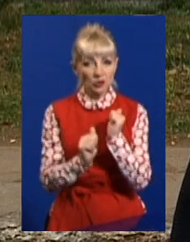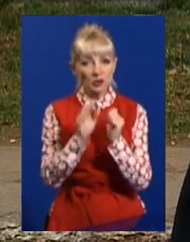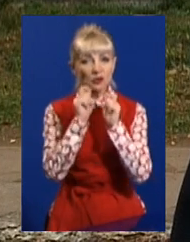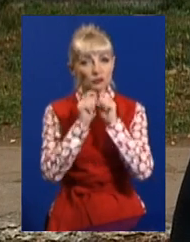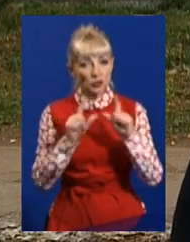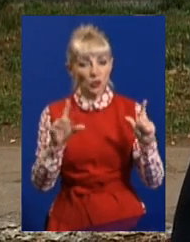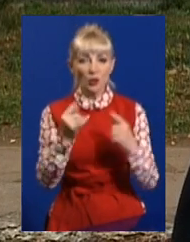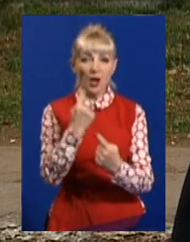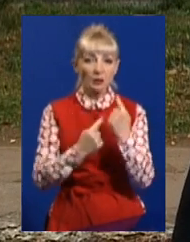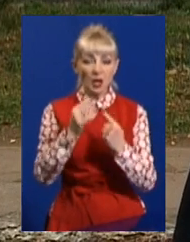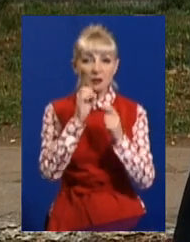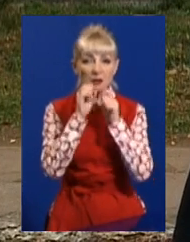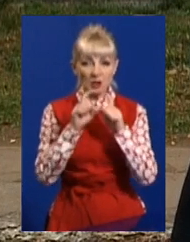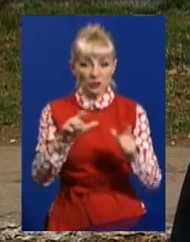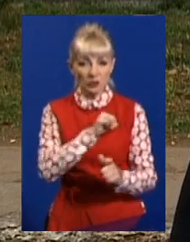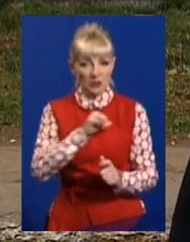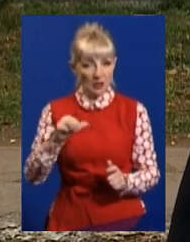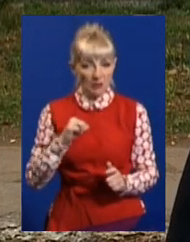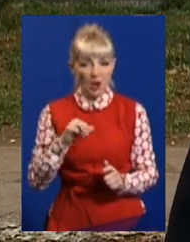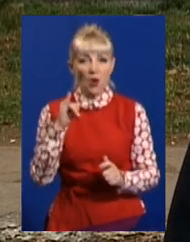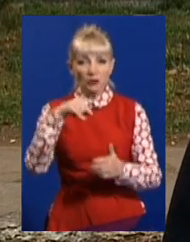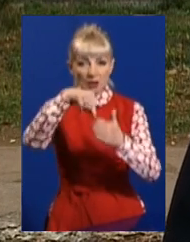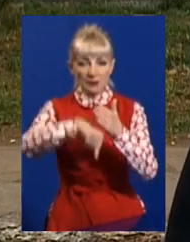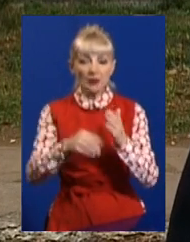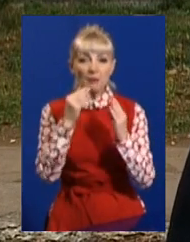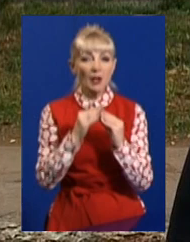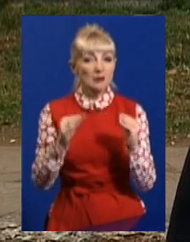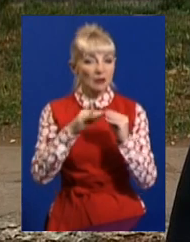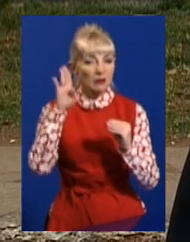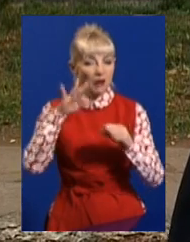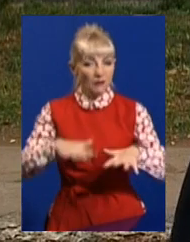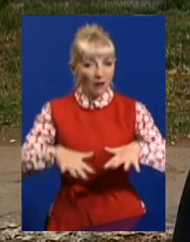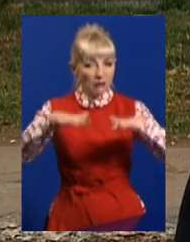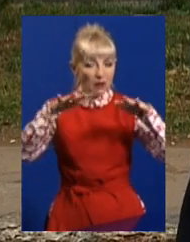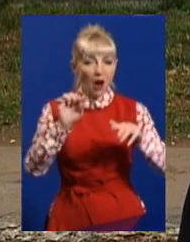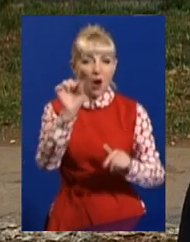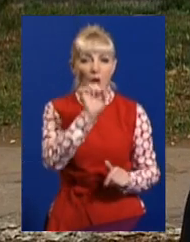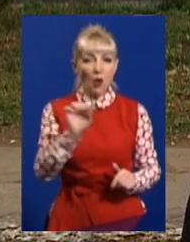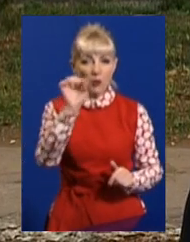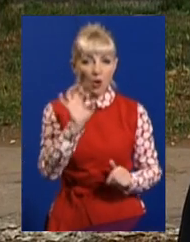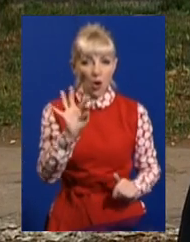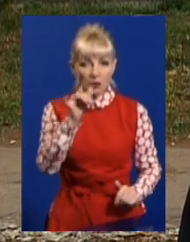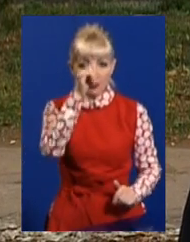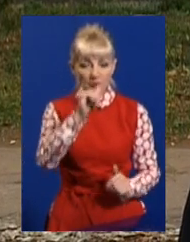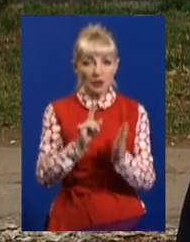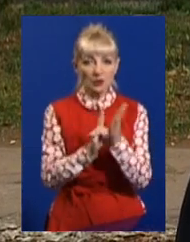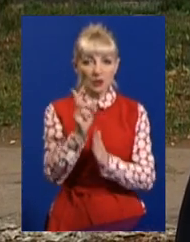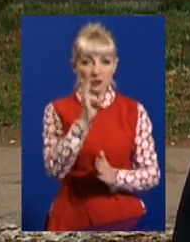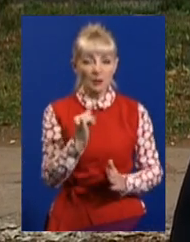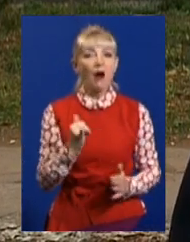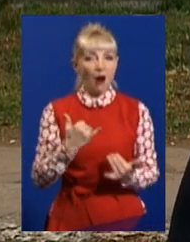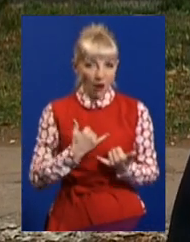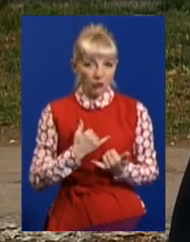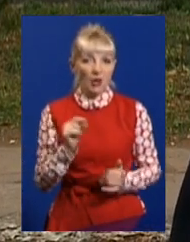зі школи повертається сама. У підвалі у нас постійно стоїть вода. Комарі у нас. Ось уже жовтень місяць, початок листопада, а у нас